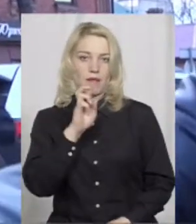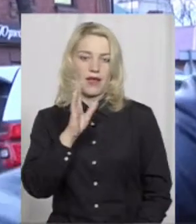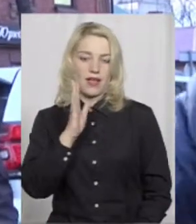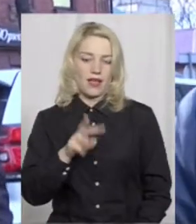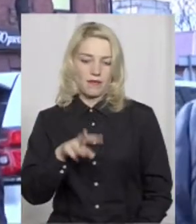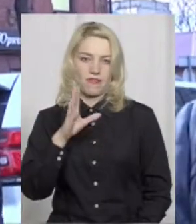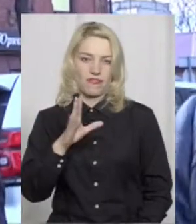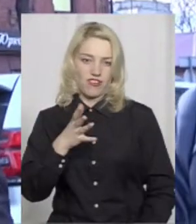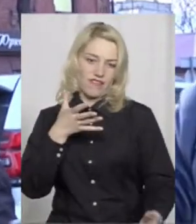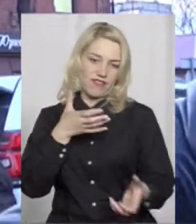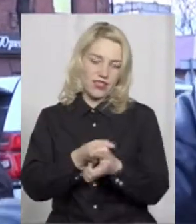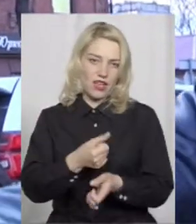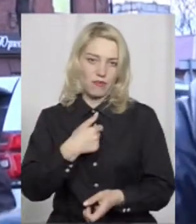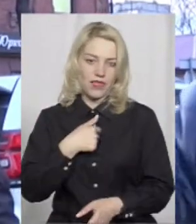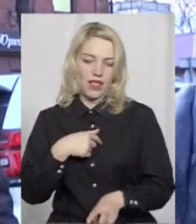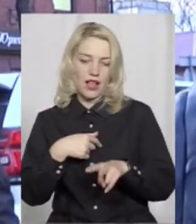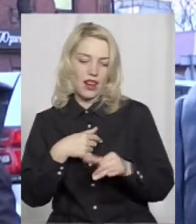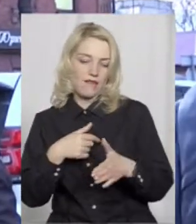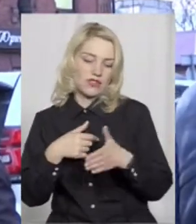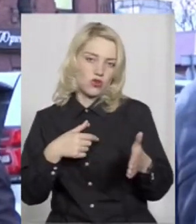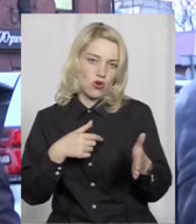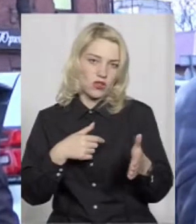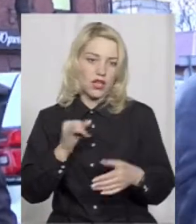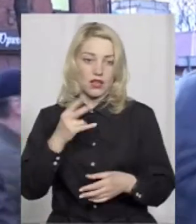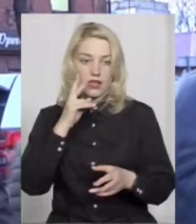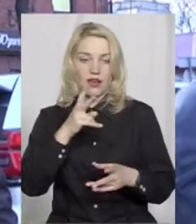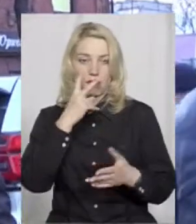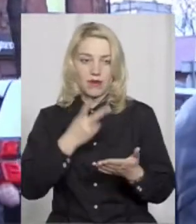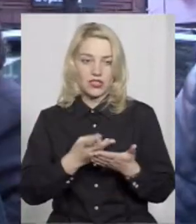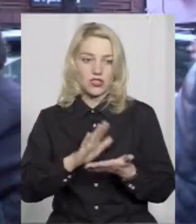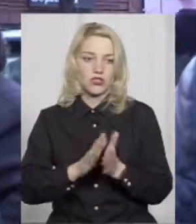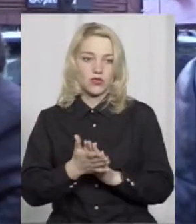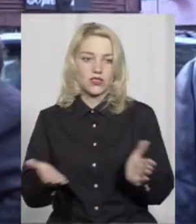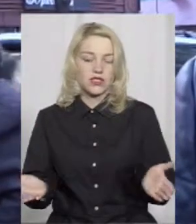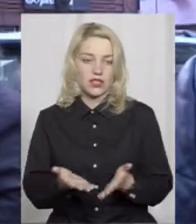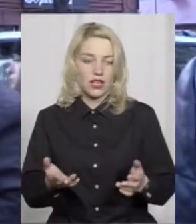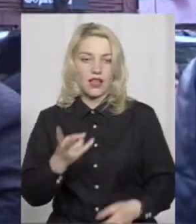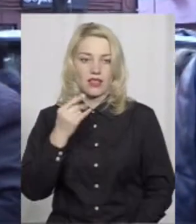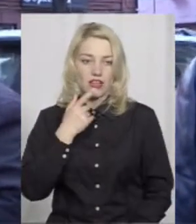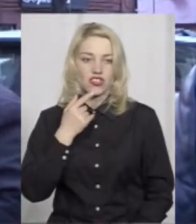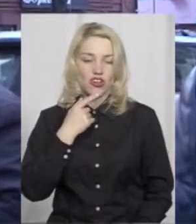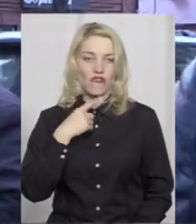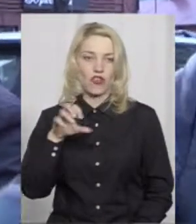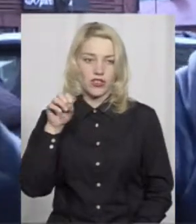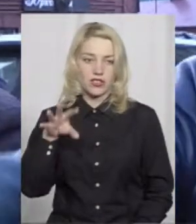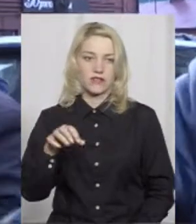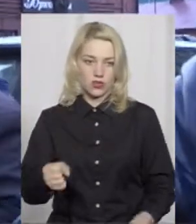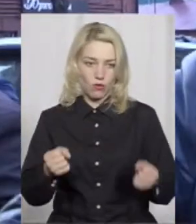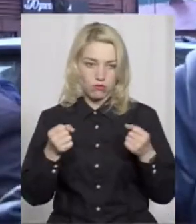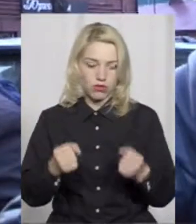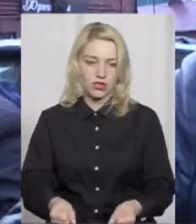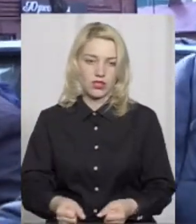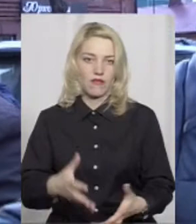вдарив мене в ліву сторону. Ну і так, як бачите, ситуація яка. На червоне світло поїхав, розбив